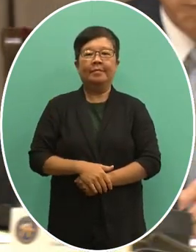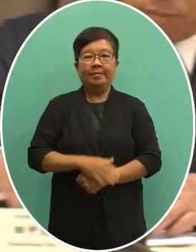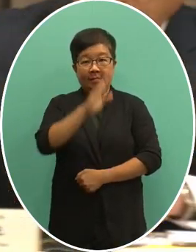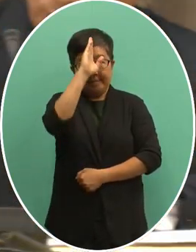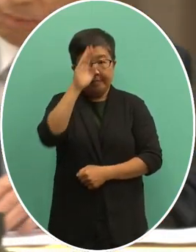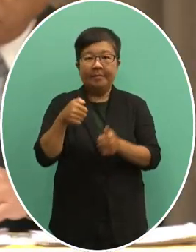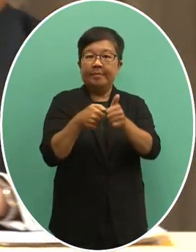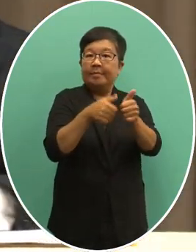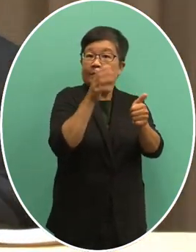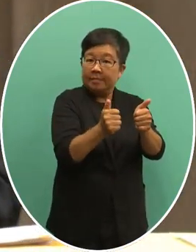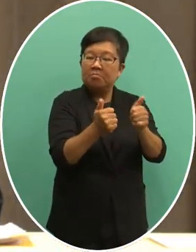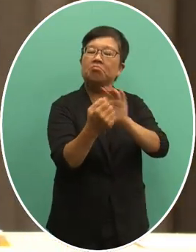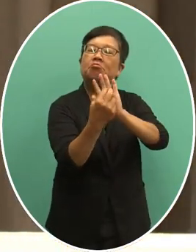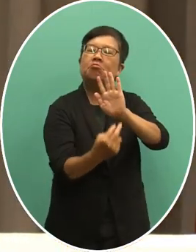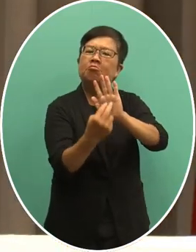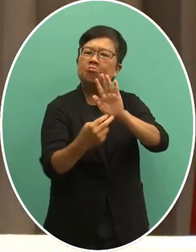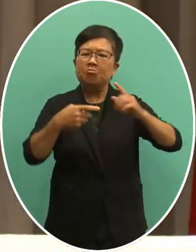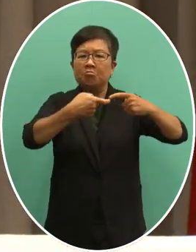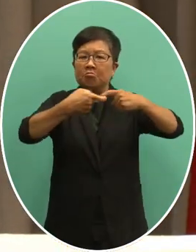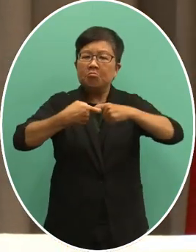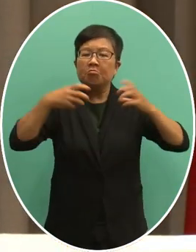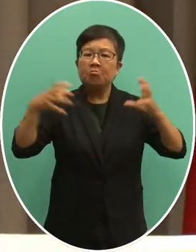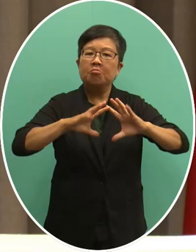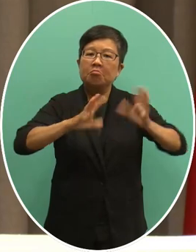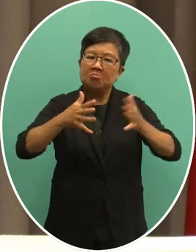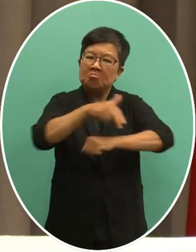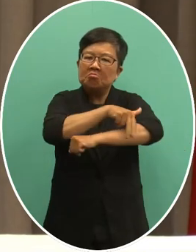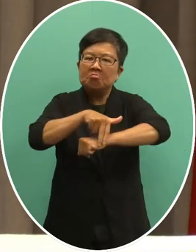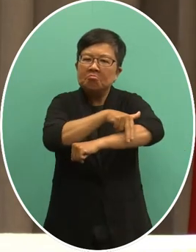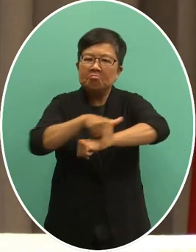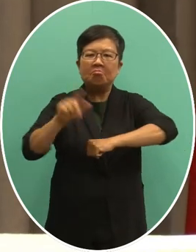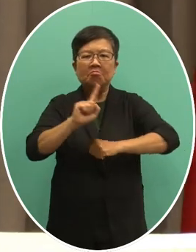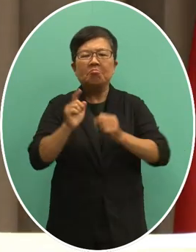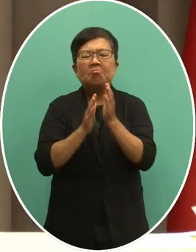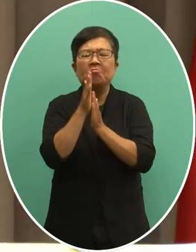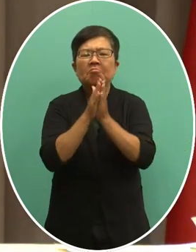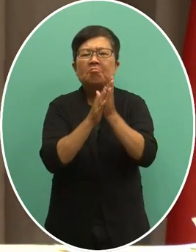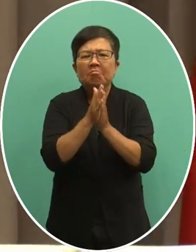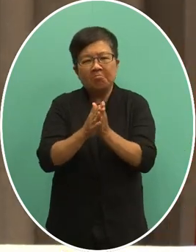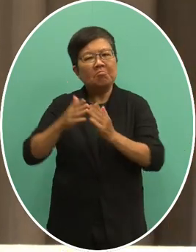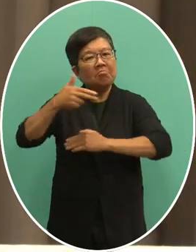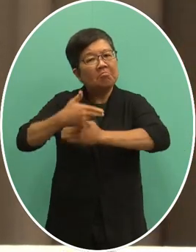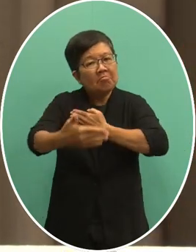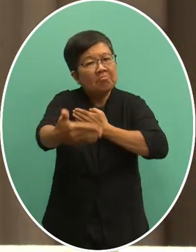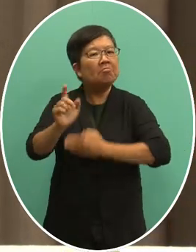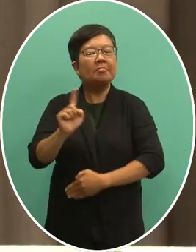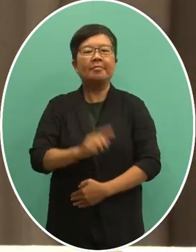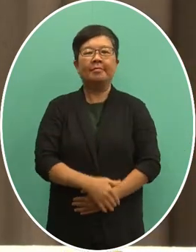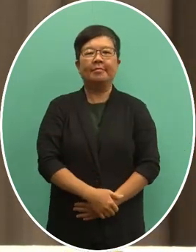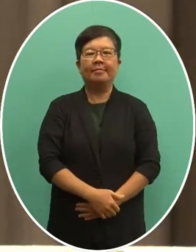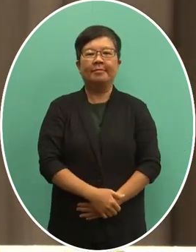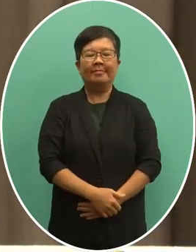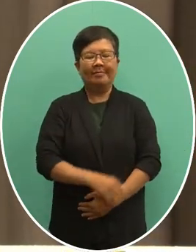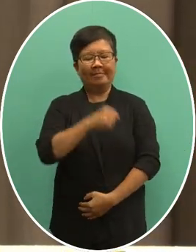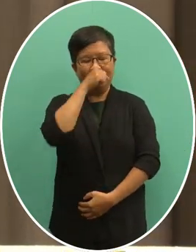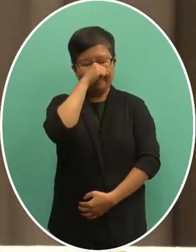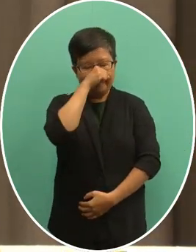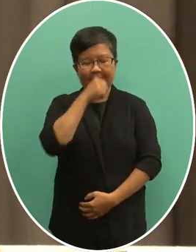次长为大家说明一下今年联合国案推案的规划以及我们的诉求以及做法次长请好